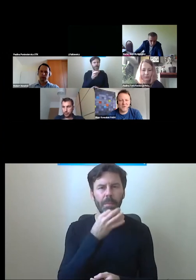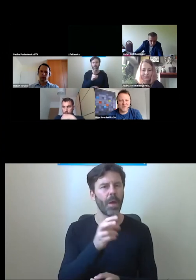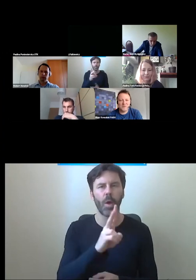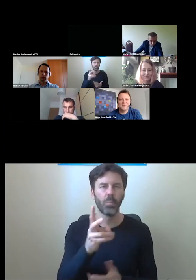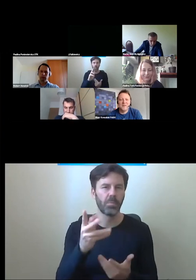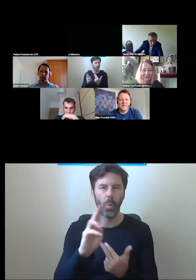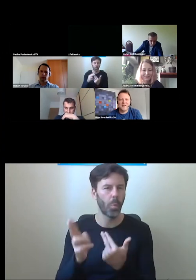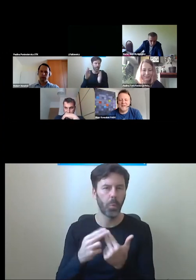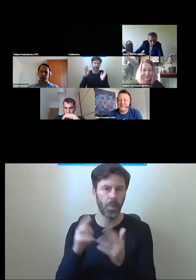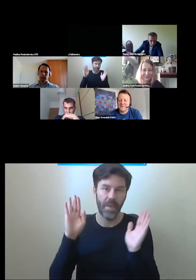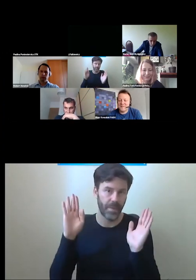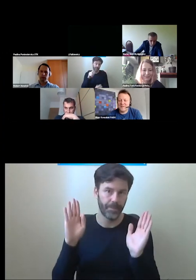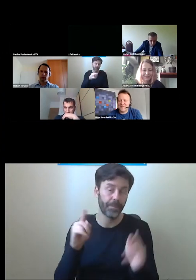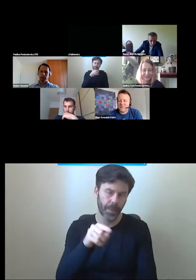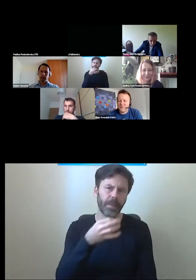zabrać głos.